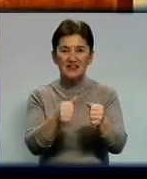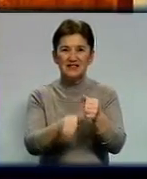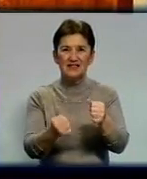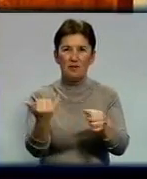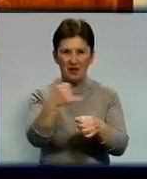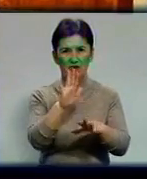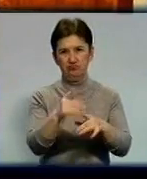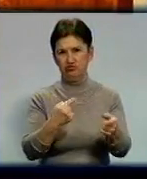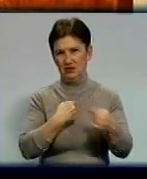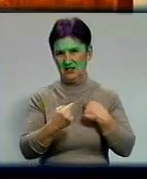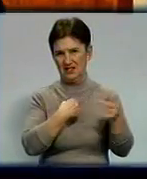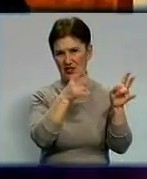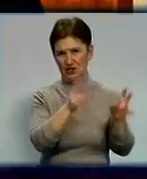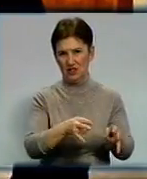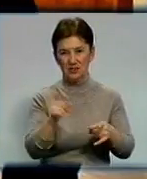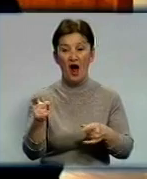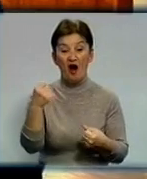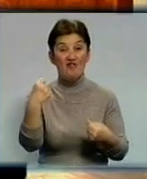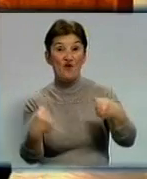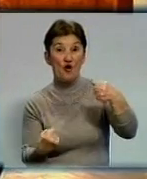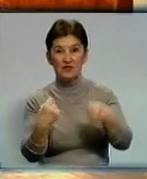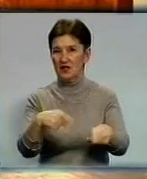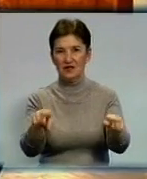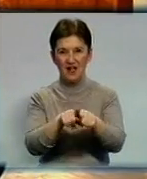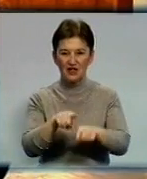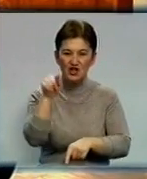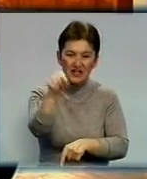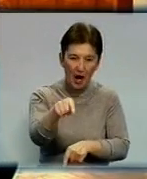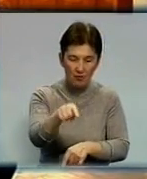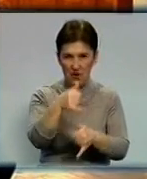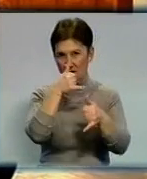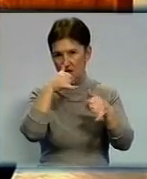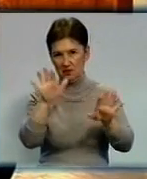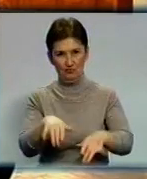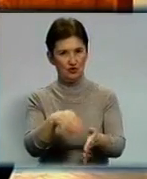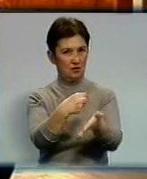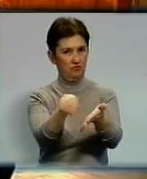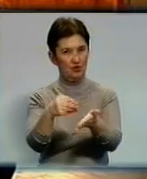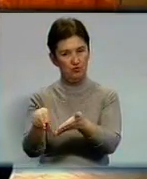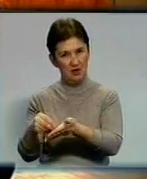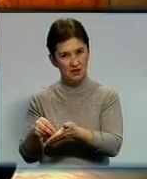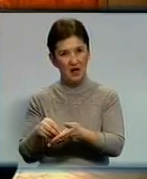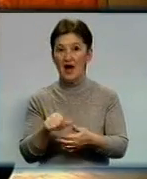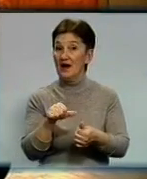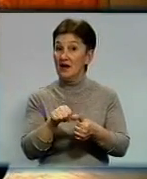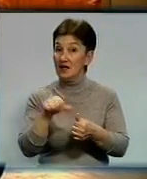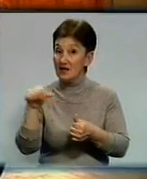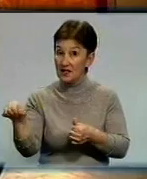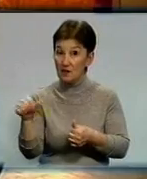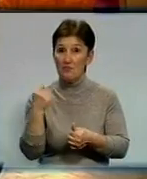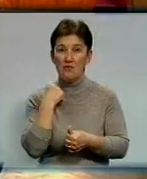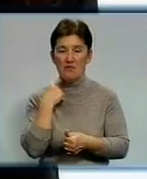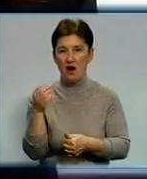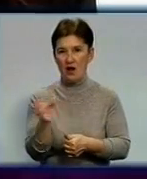страждати. Водії також не зможуть на них купувати тітюнові вироби, крім алкогольних